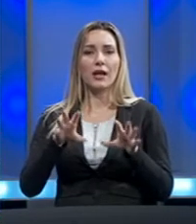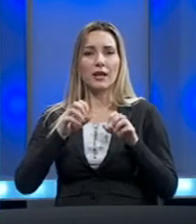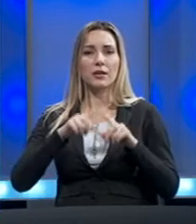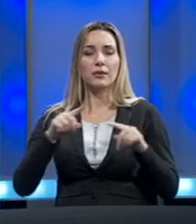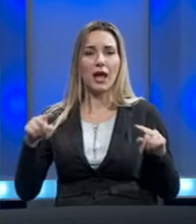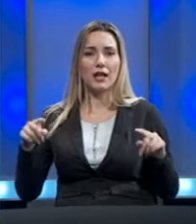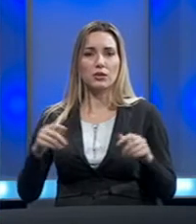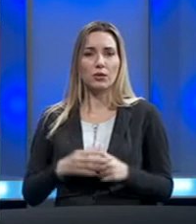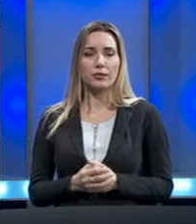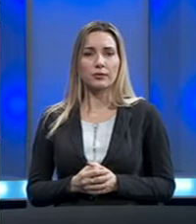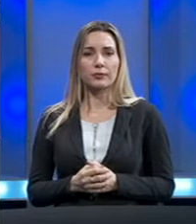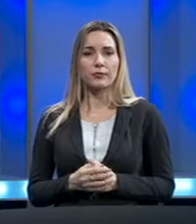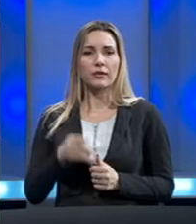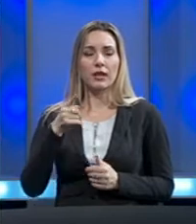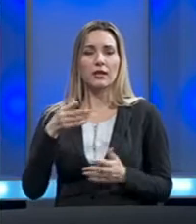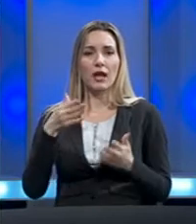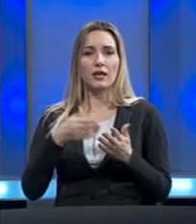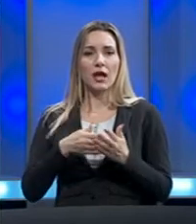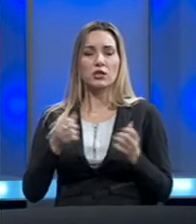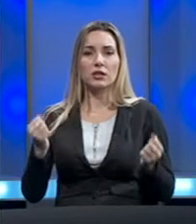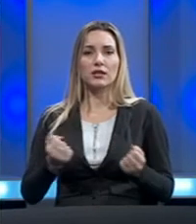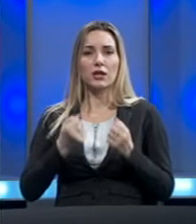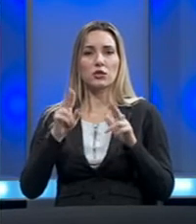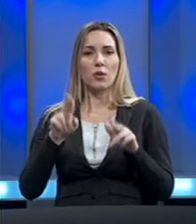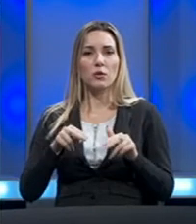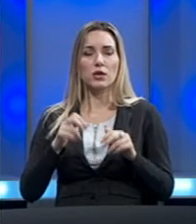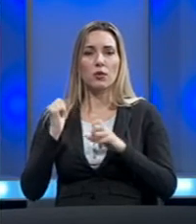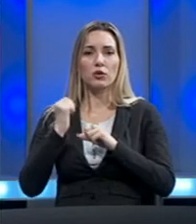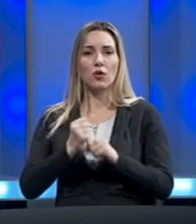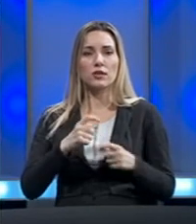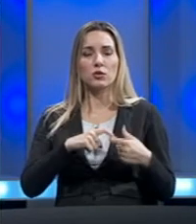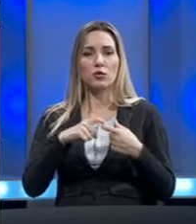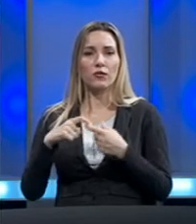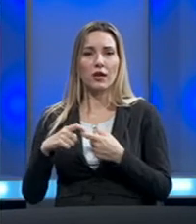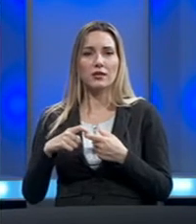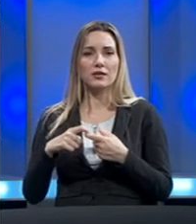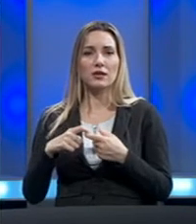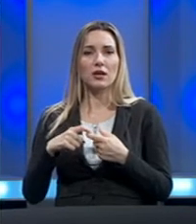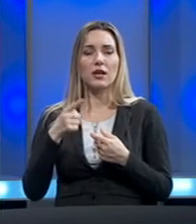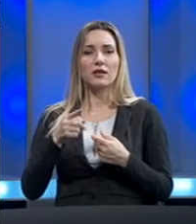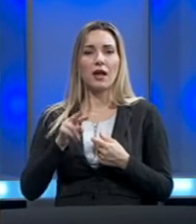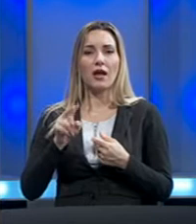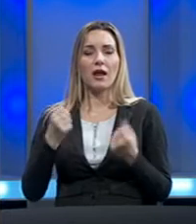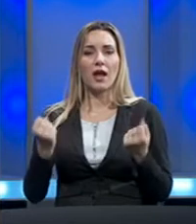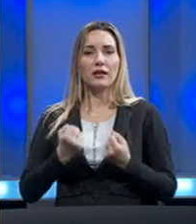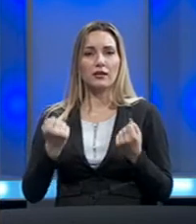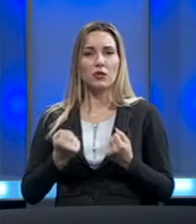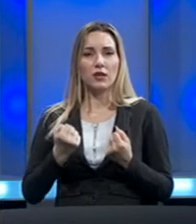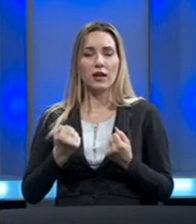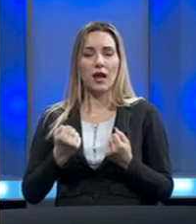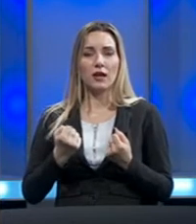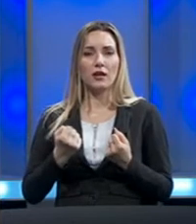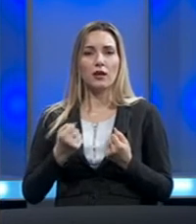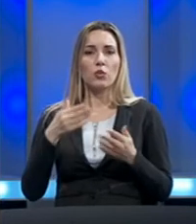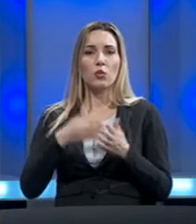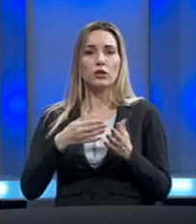i na taj način vrlo teško možemo dovesti u vezu bilo na koji način da ga aktivira ili, ajde kažem,